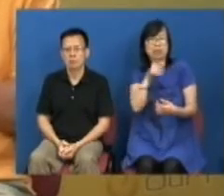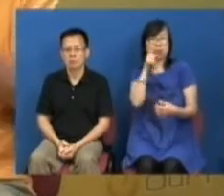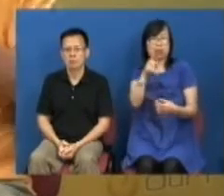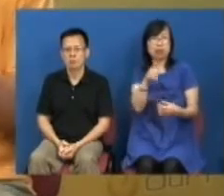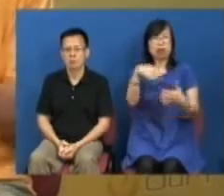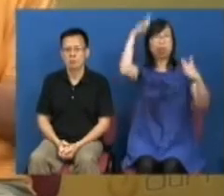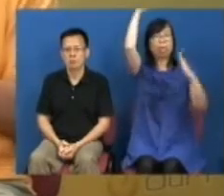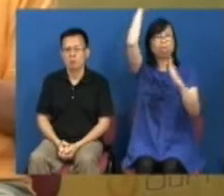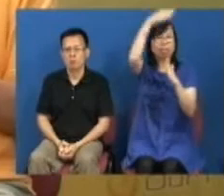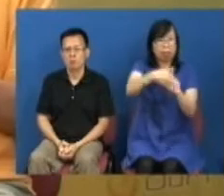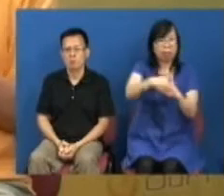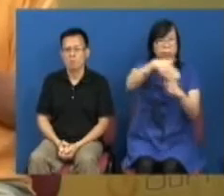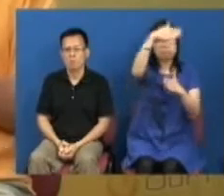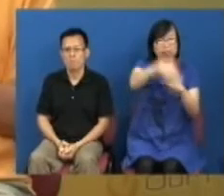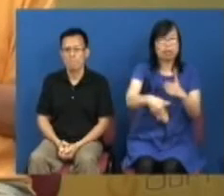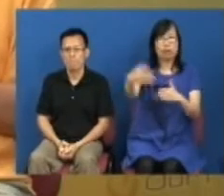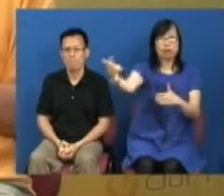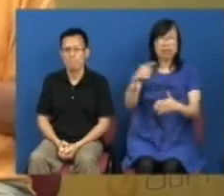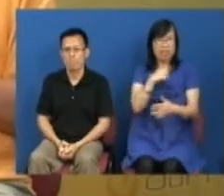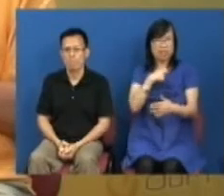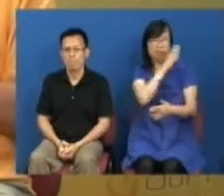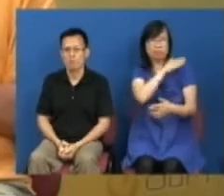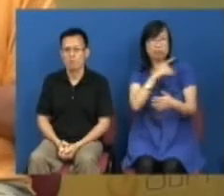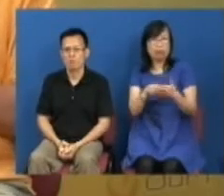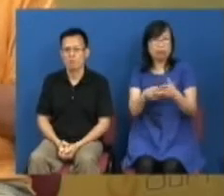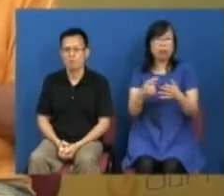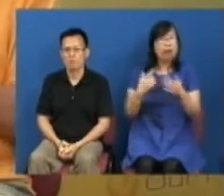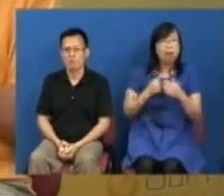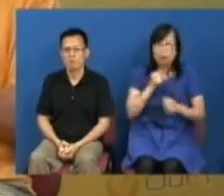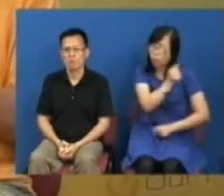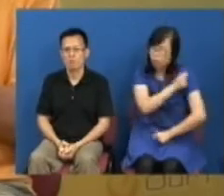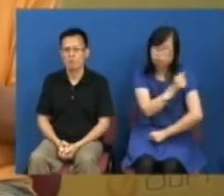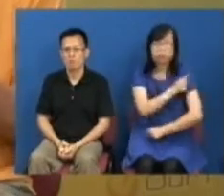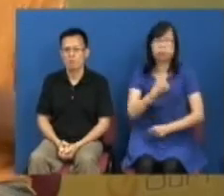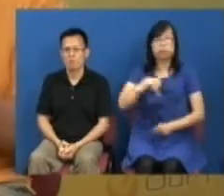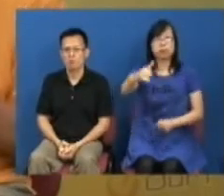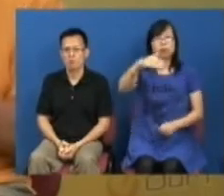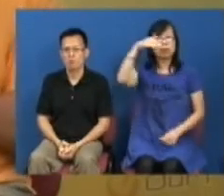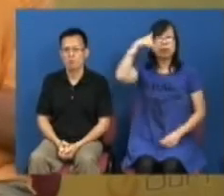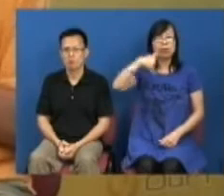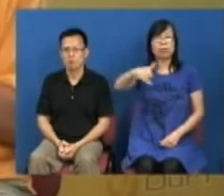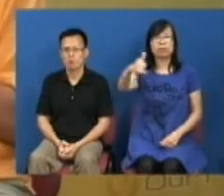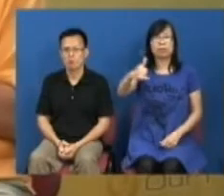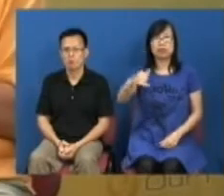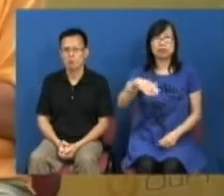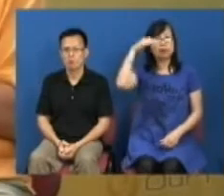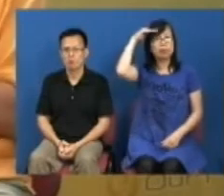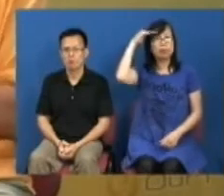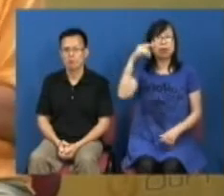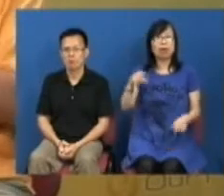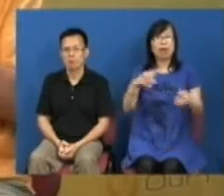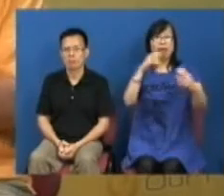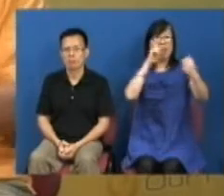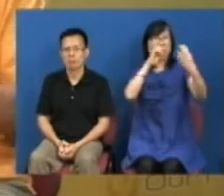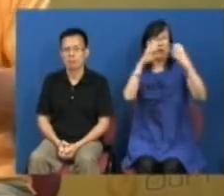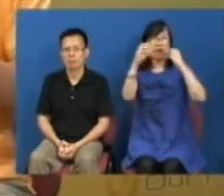截农我们的抖册反而疲于奔命是和警方要去前线的警务人员去交